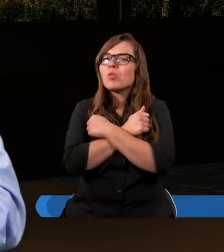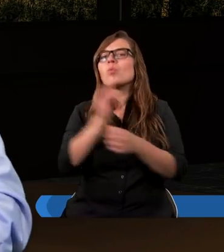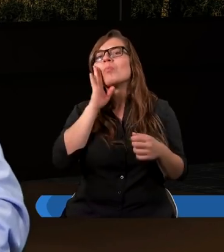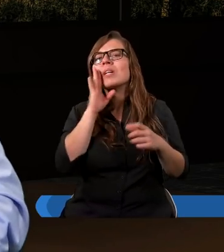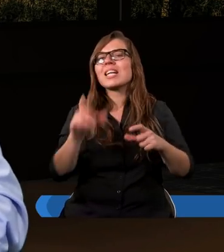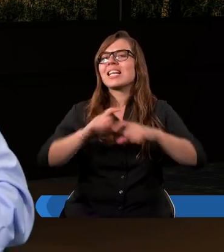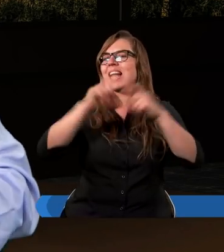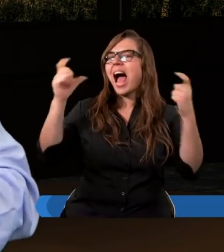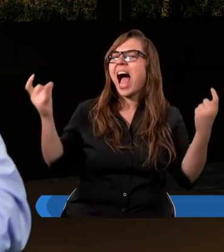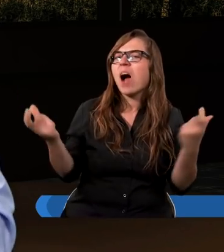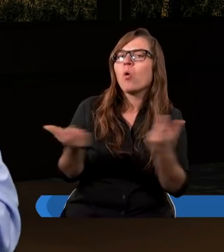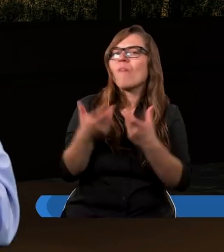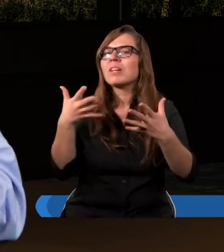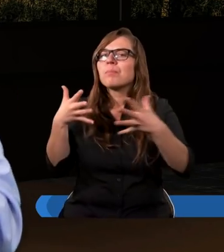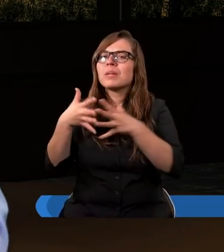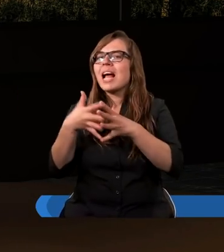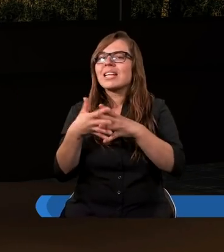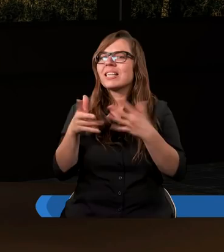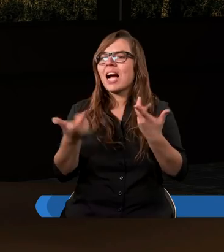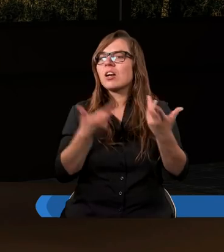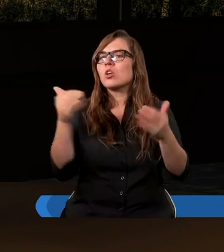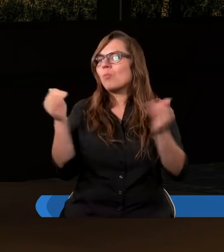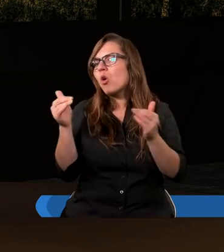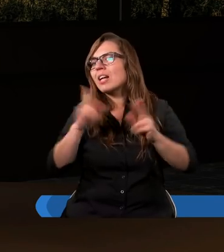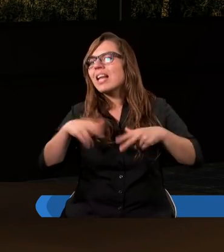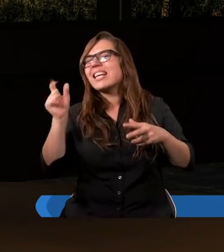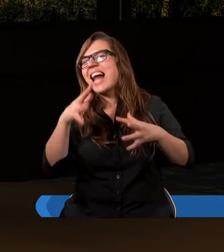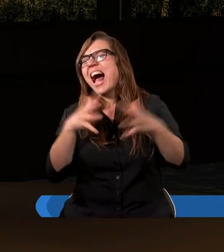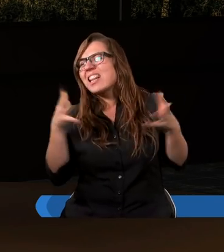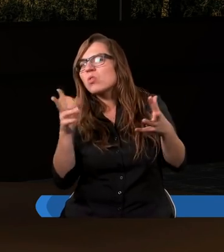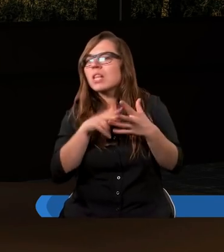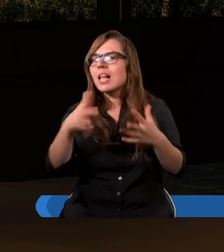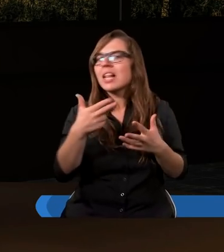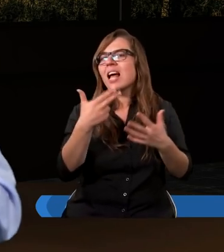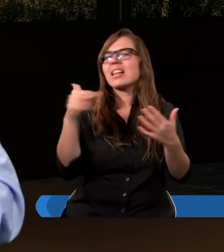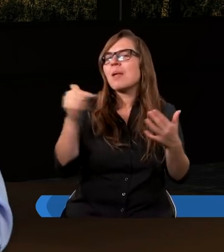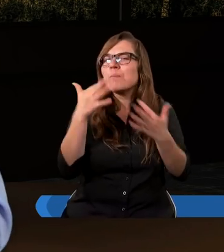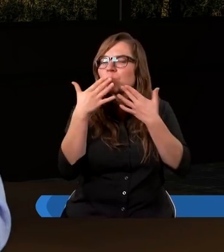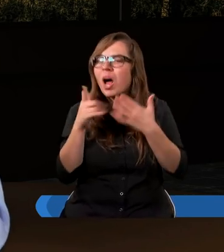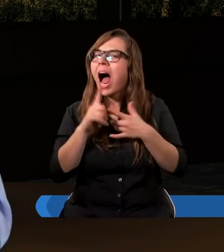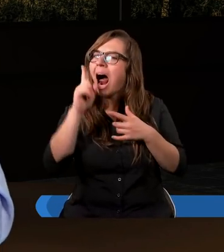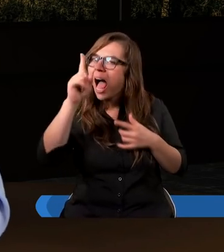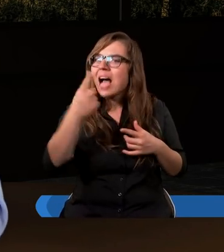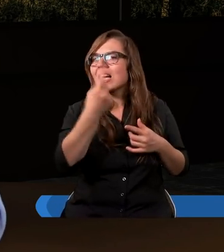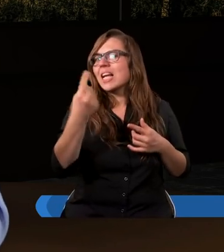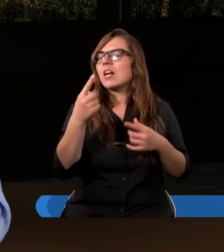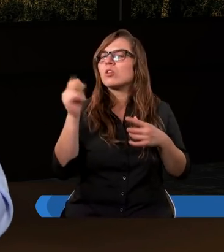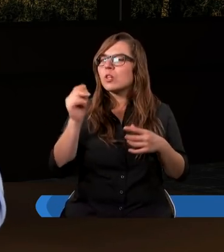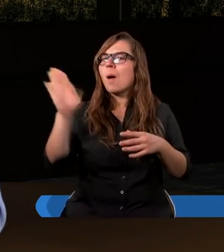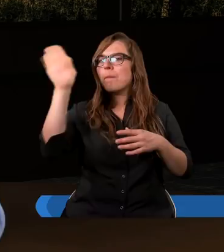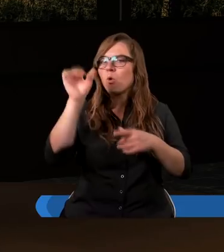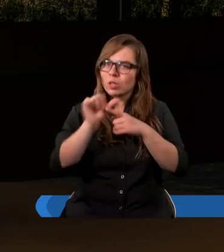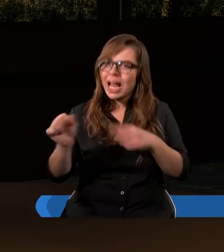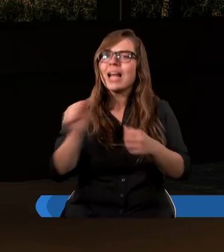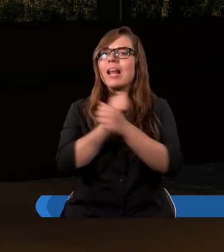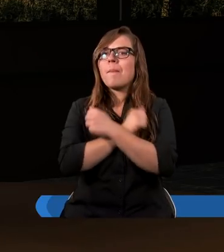całkowicie przenika. No, zresztą może za dużo na ten temat nie mówmy, ale jedno, że Bóg jest